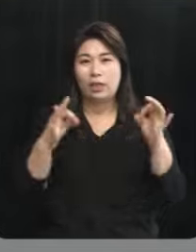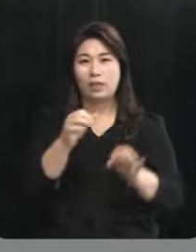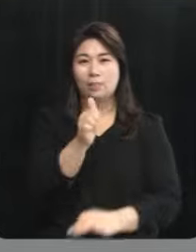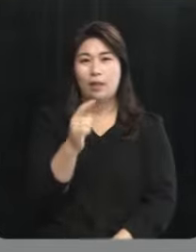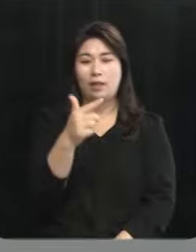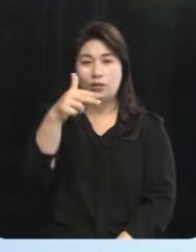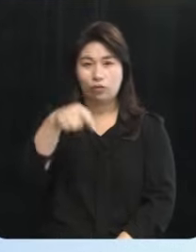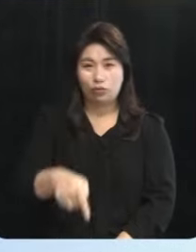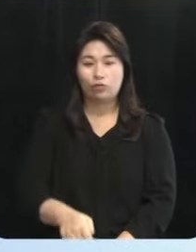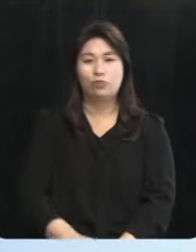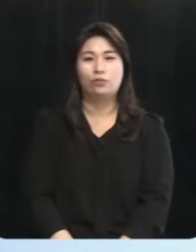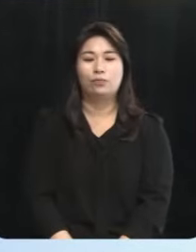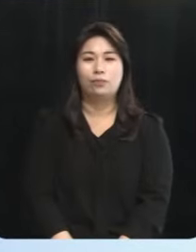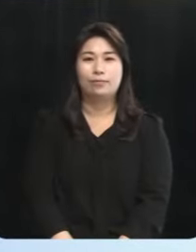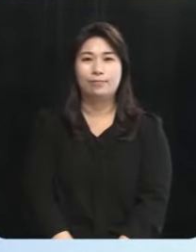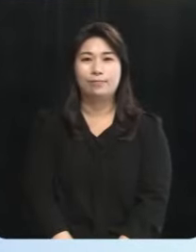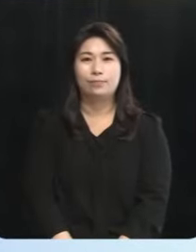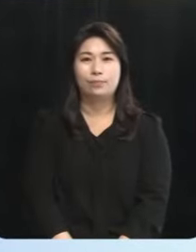후보입니다 반갑습니다